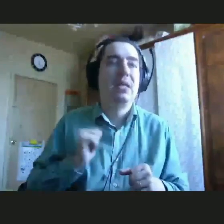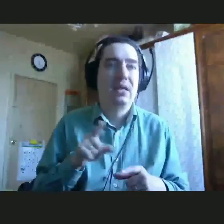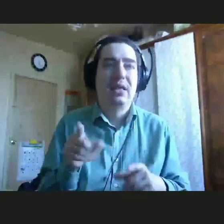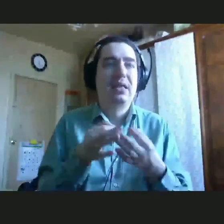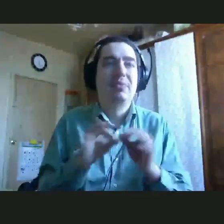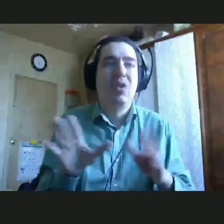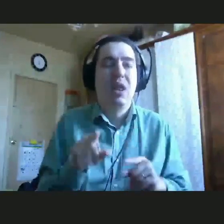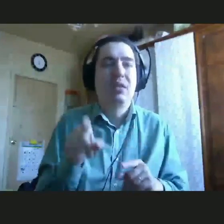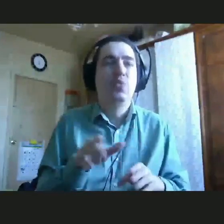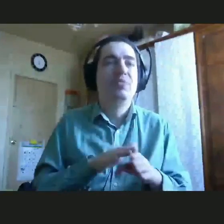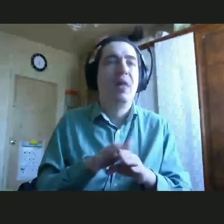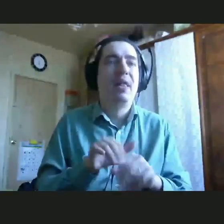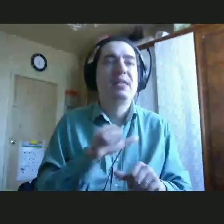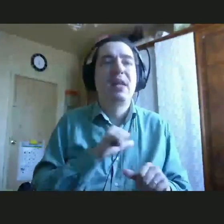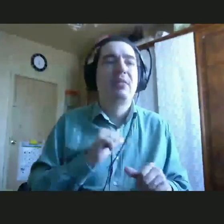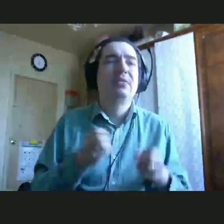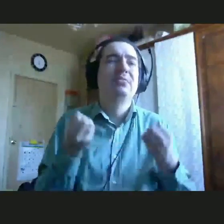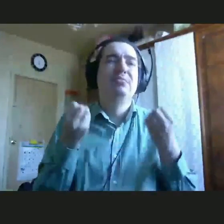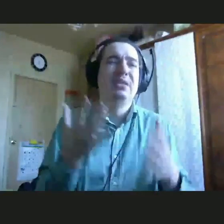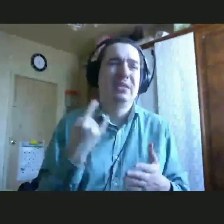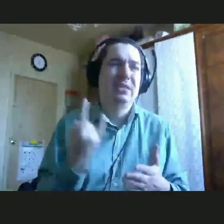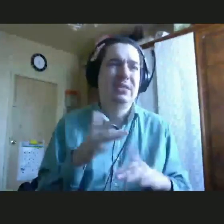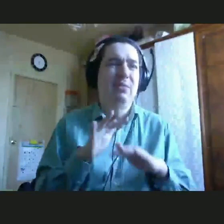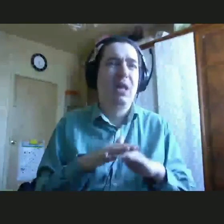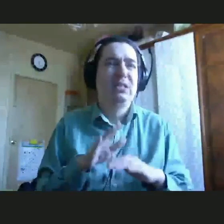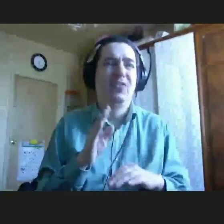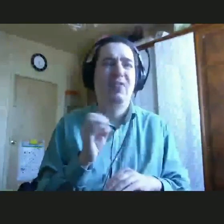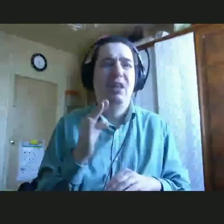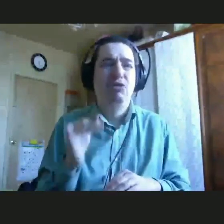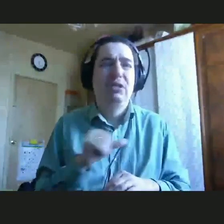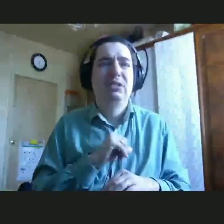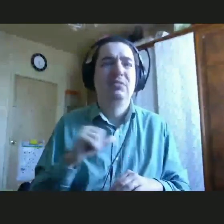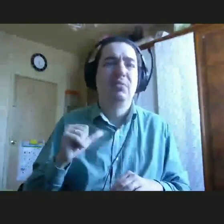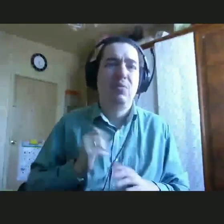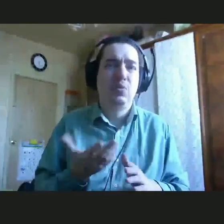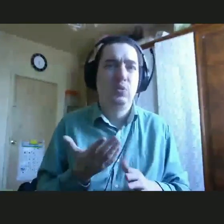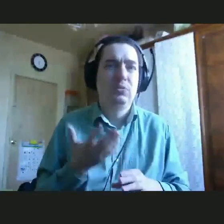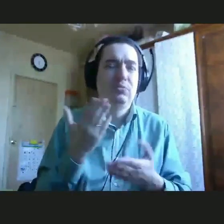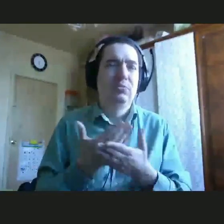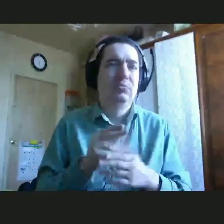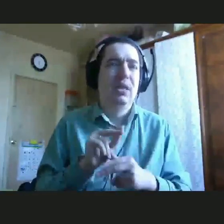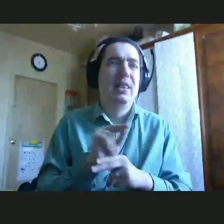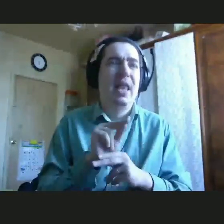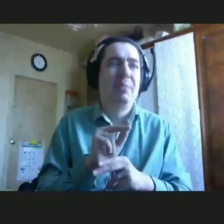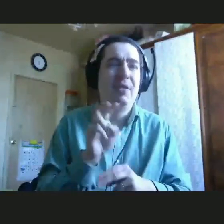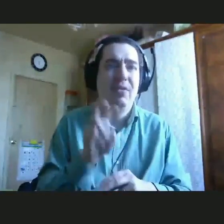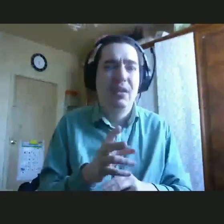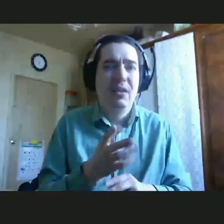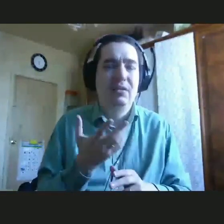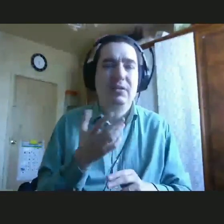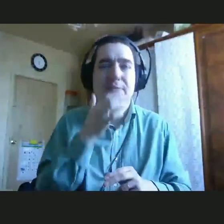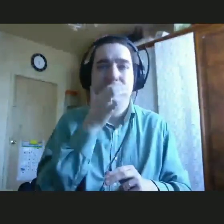самые простые какие-то базовые вещи самому. Вот эта гиперопека, которая идет от родителей, гиперзабота,